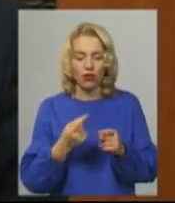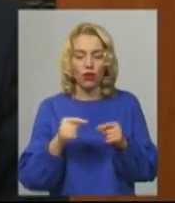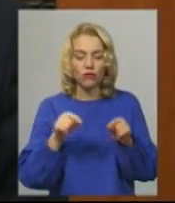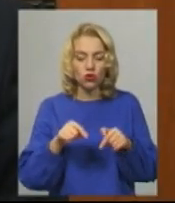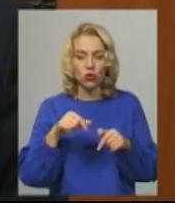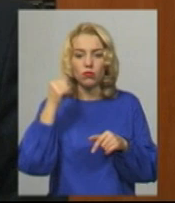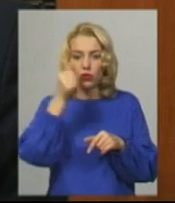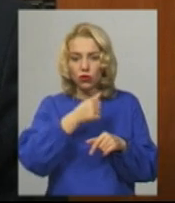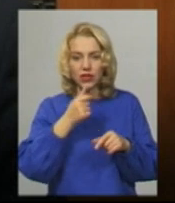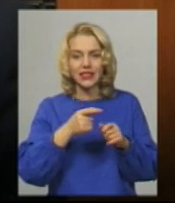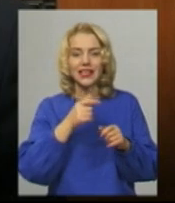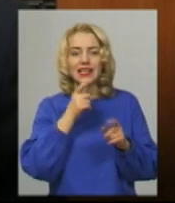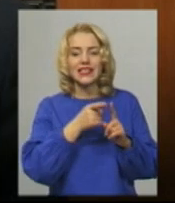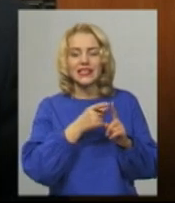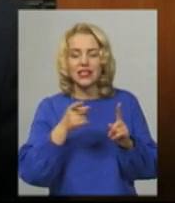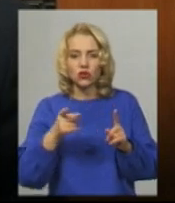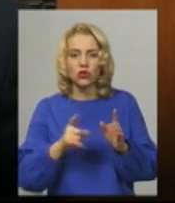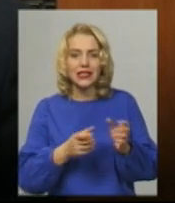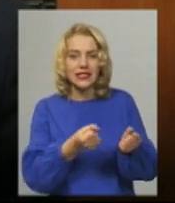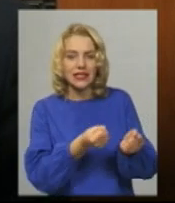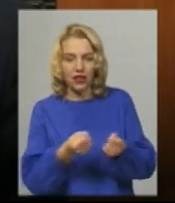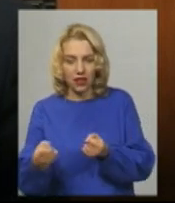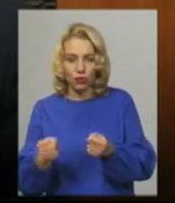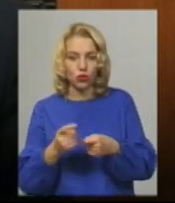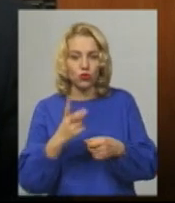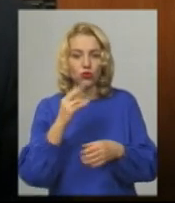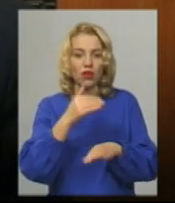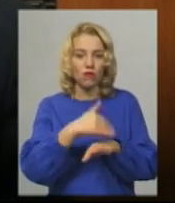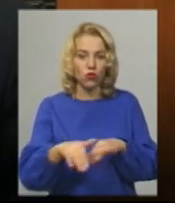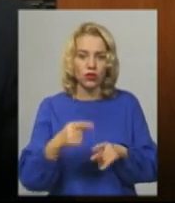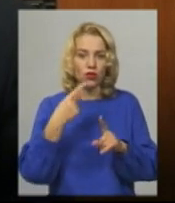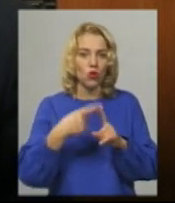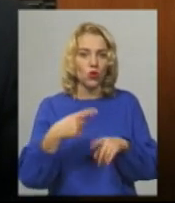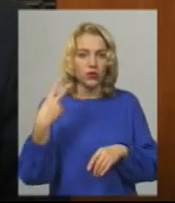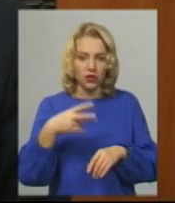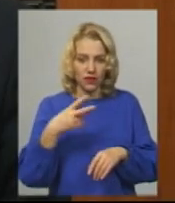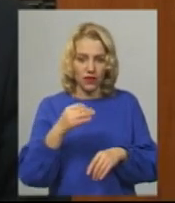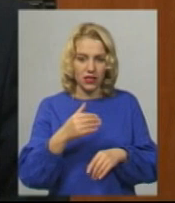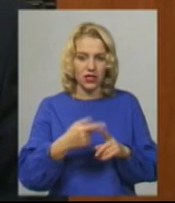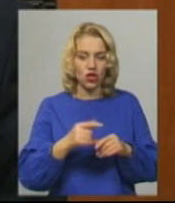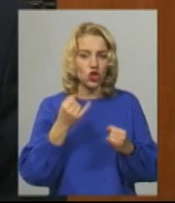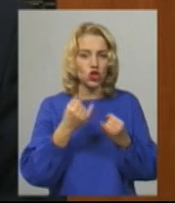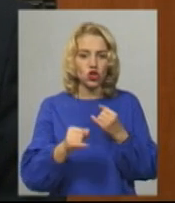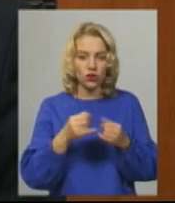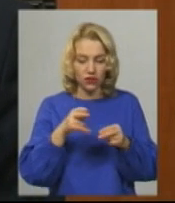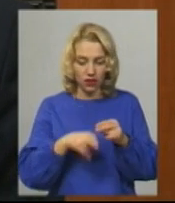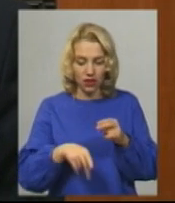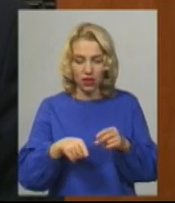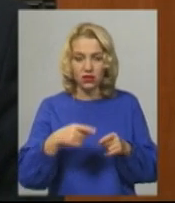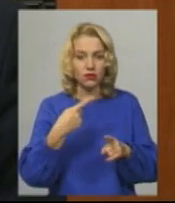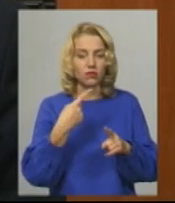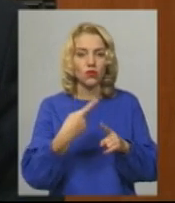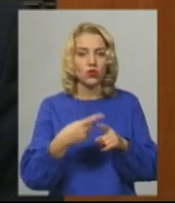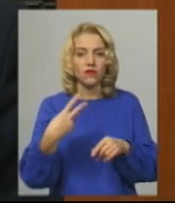сезон затримався, бо дійсно на вулиці плюс 20, кінець жовтня за 20 градусів. Тобто по нормі там